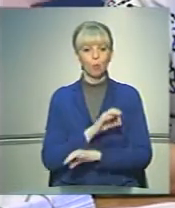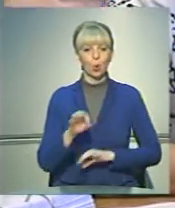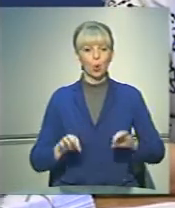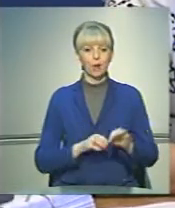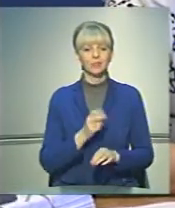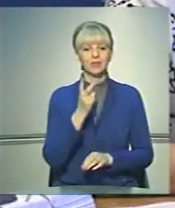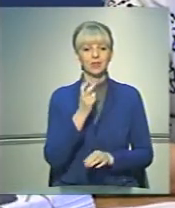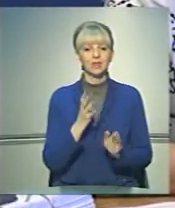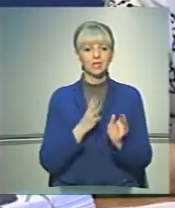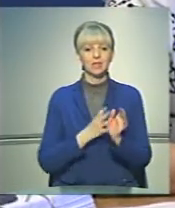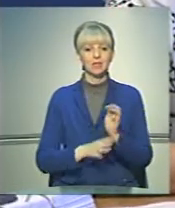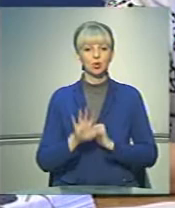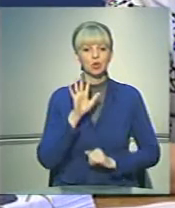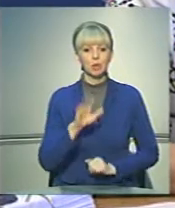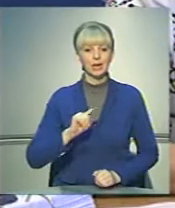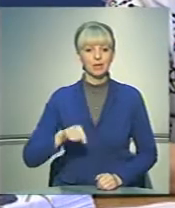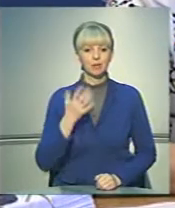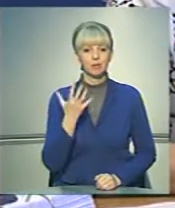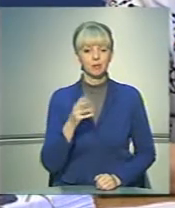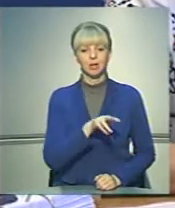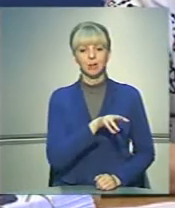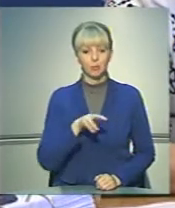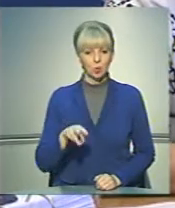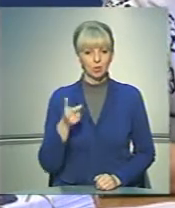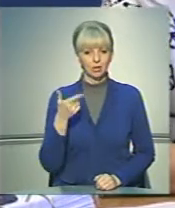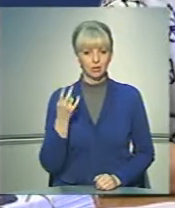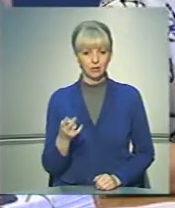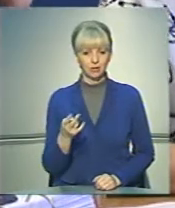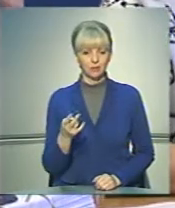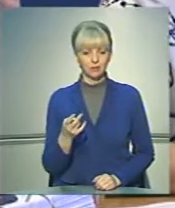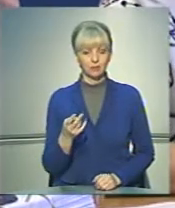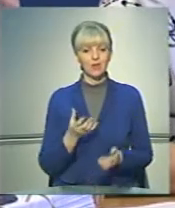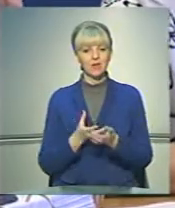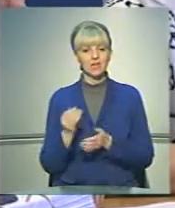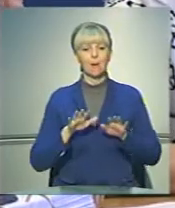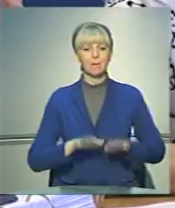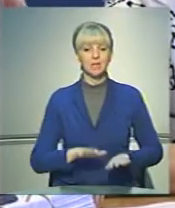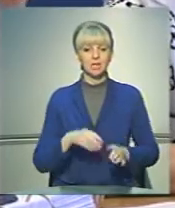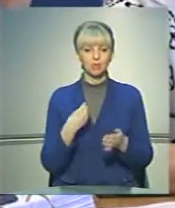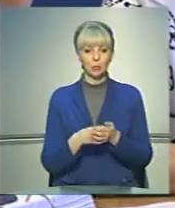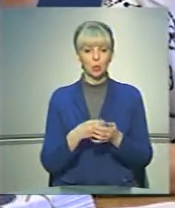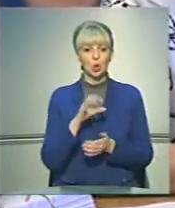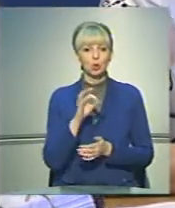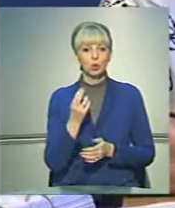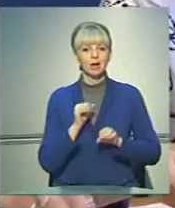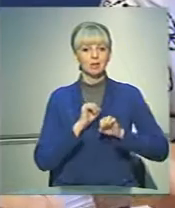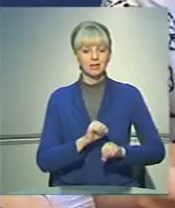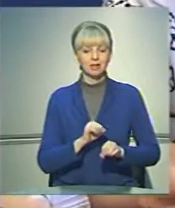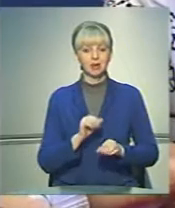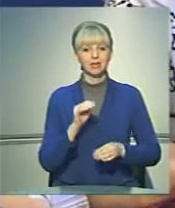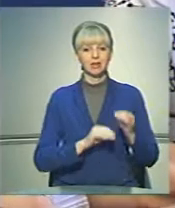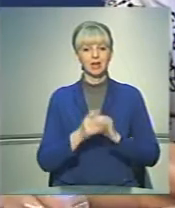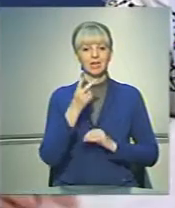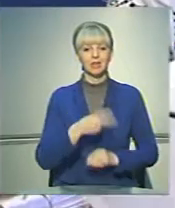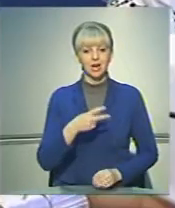295,5 мільйона гривень. Видатки місцевого бюджету на соціальний захист складають